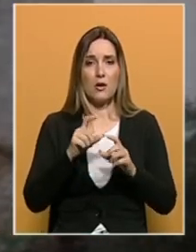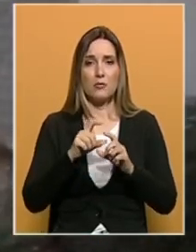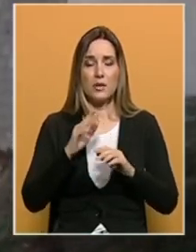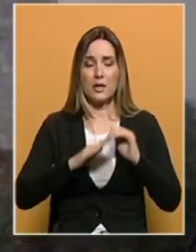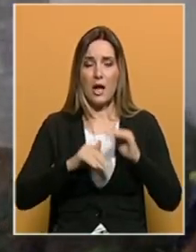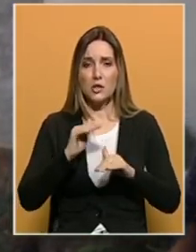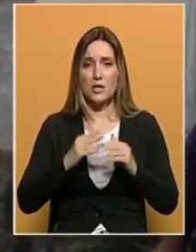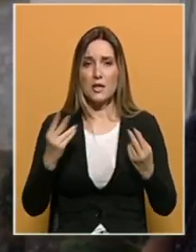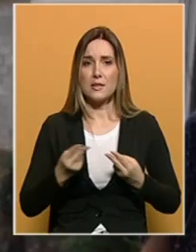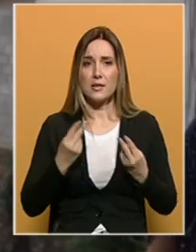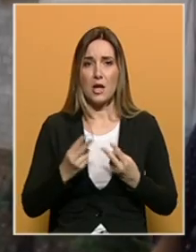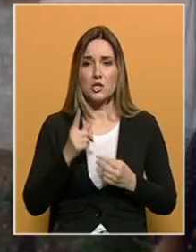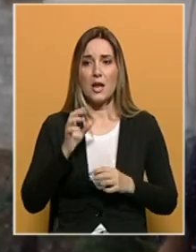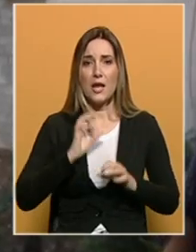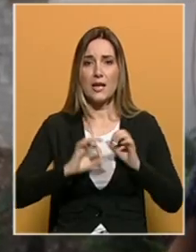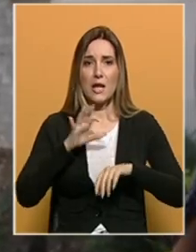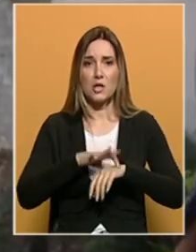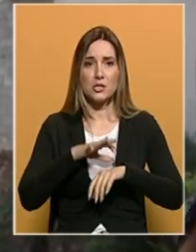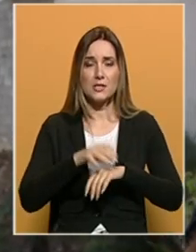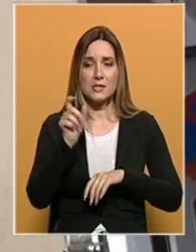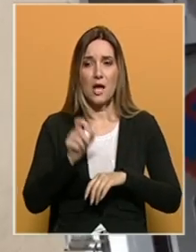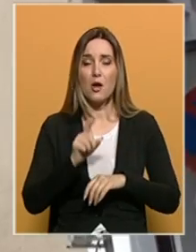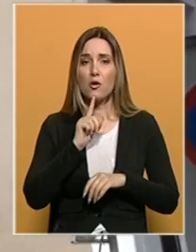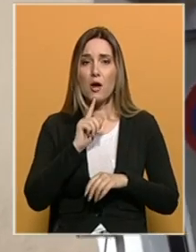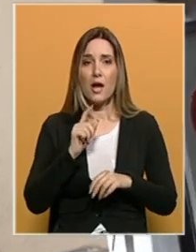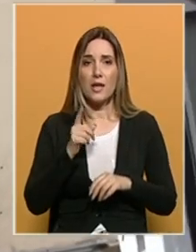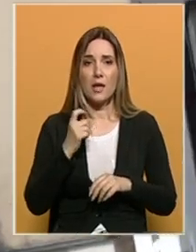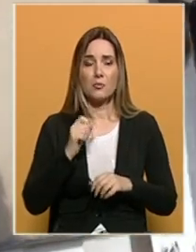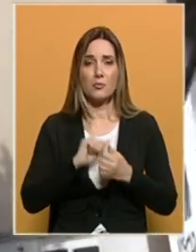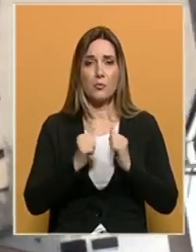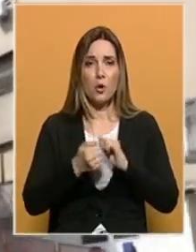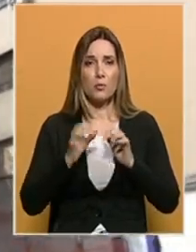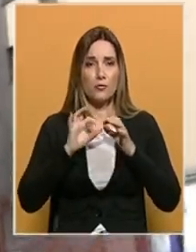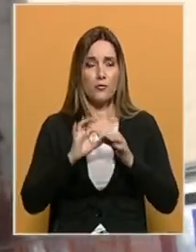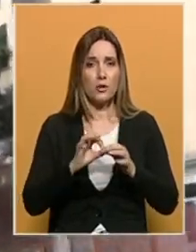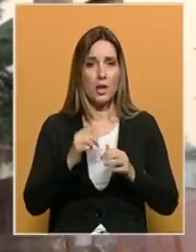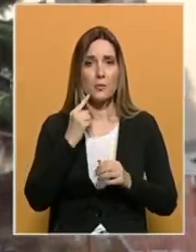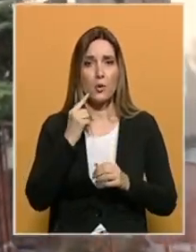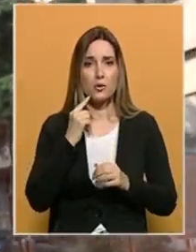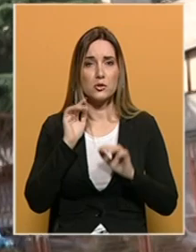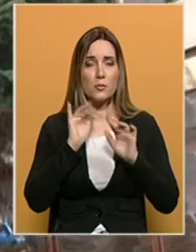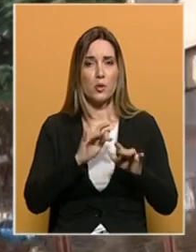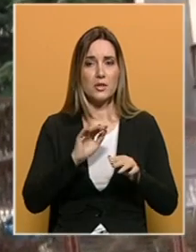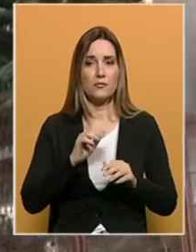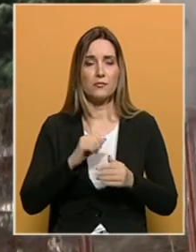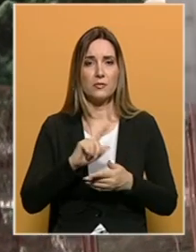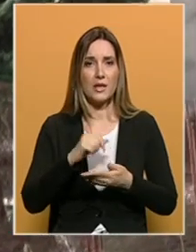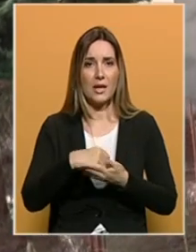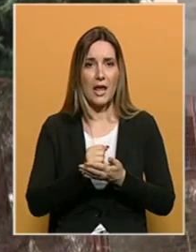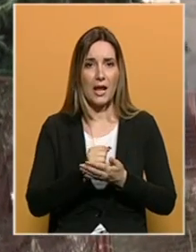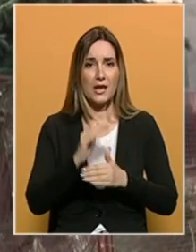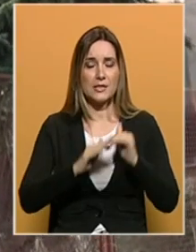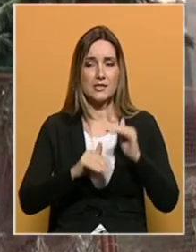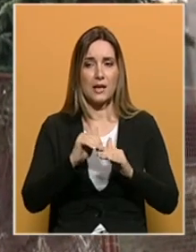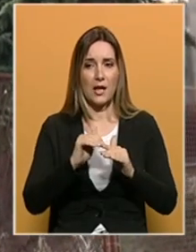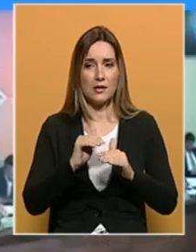građanje, zatražila je i vješnica Boška Ćavar koja je i sama vodila borbu protiv pokušaja ilegalne izgradnje objekta ispred zgrade